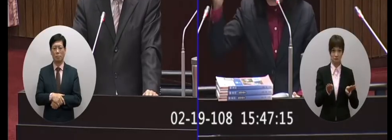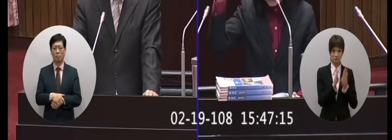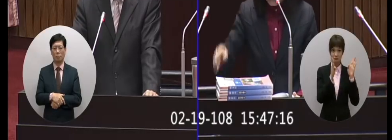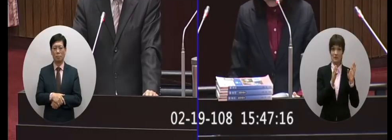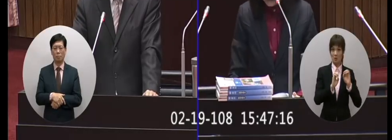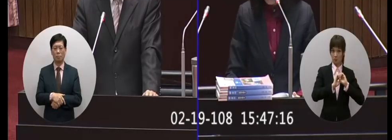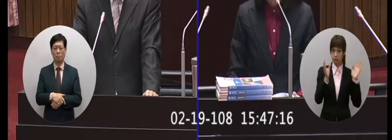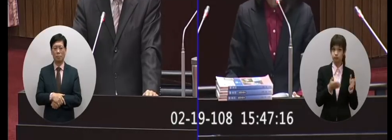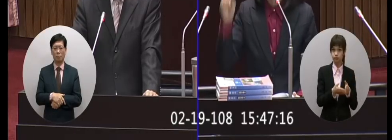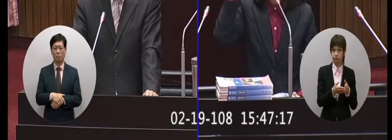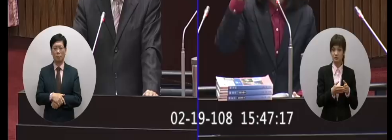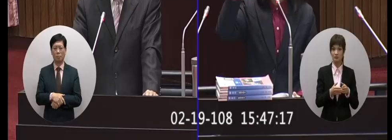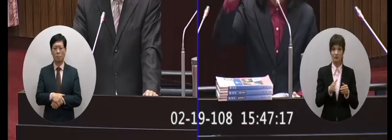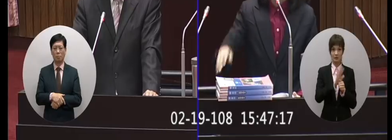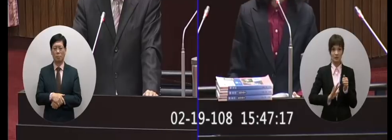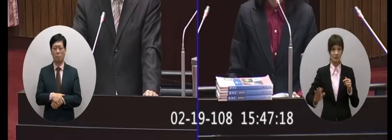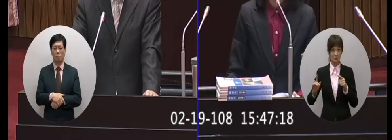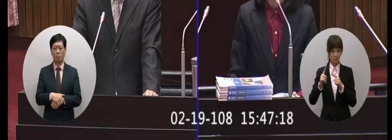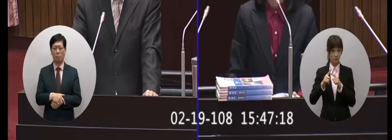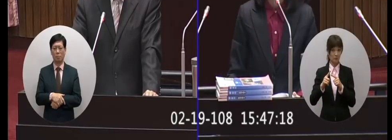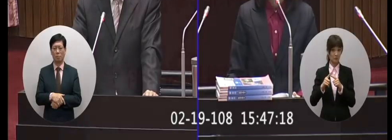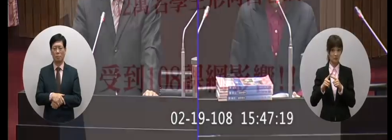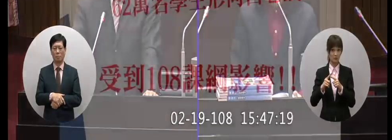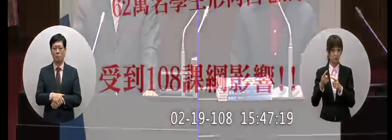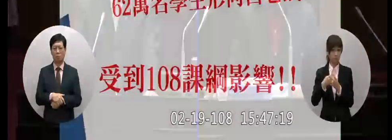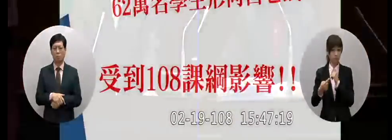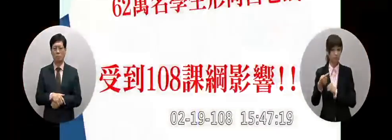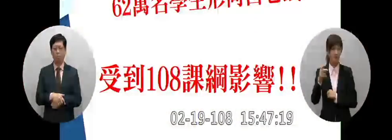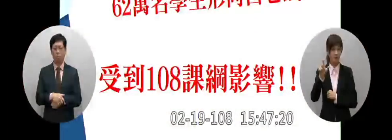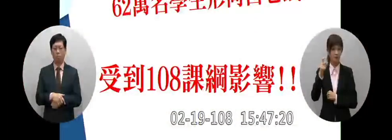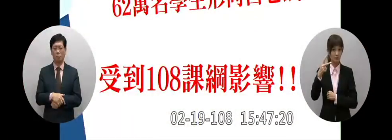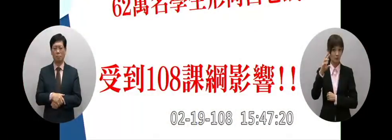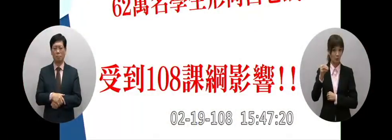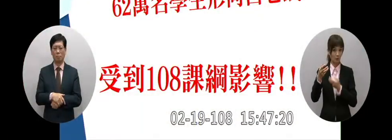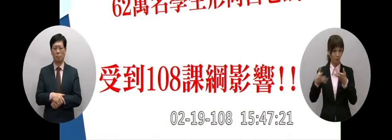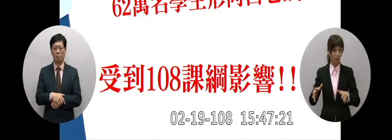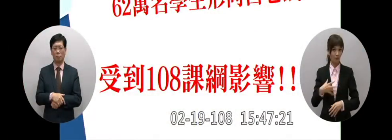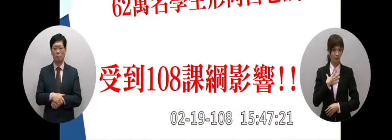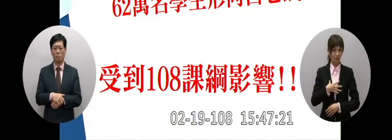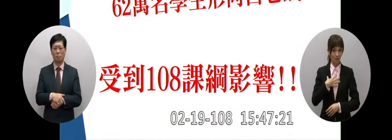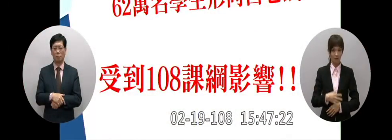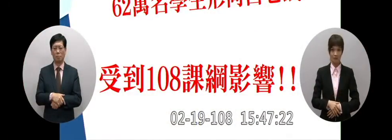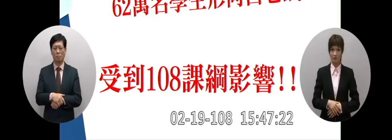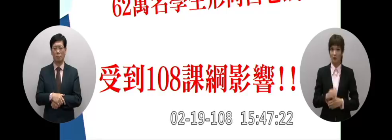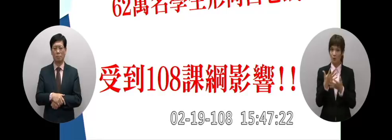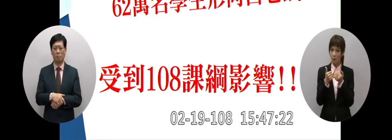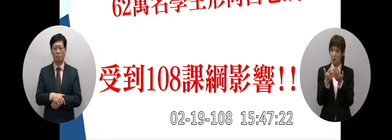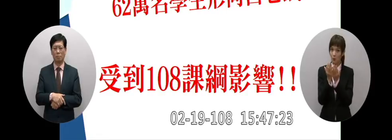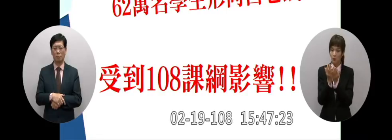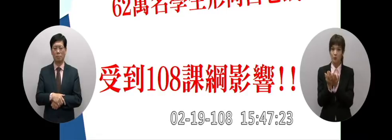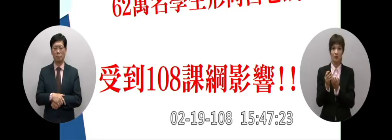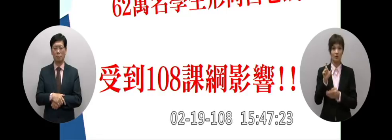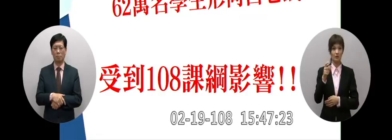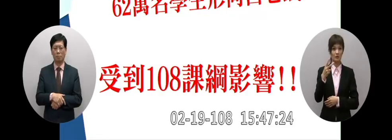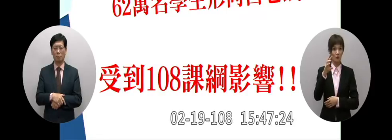總共影響的新生人數是62萬多62萬多所以62萬名學生等於是白